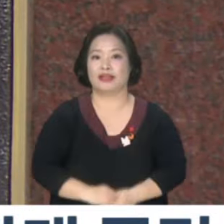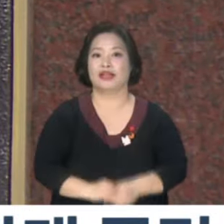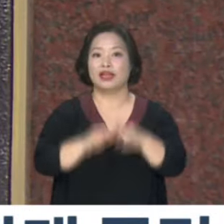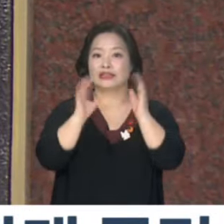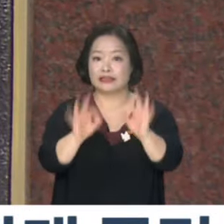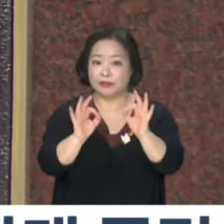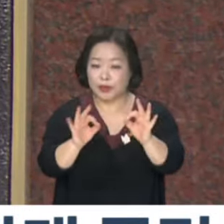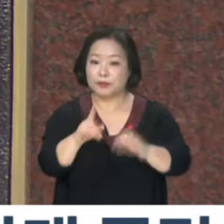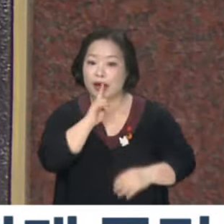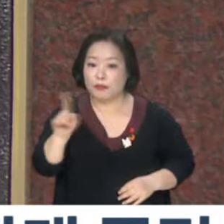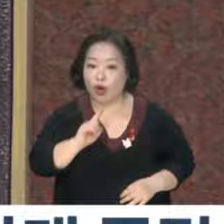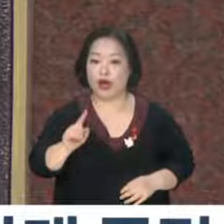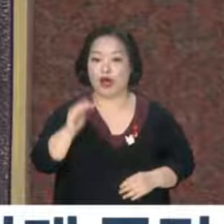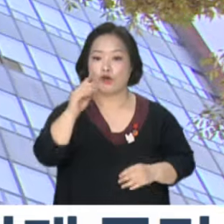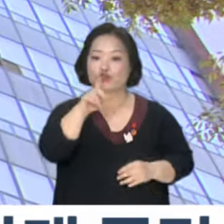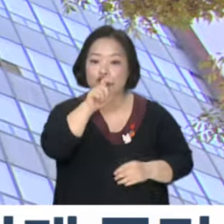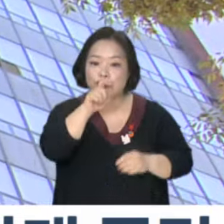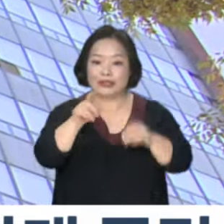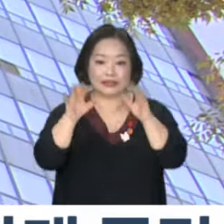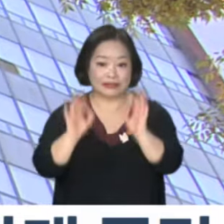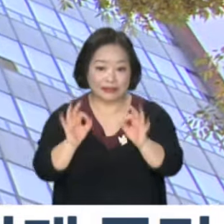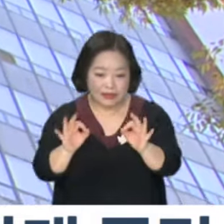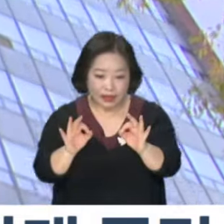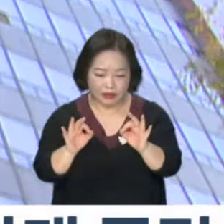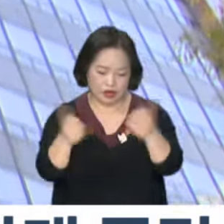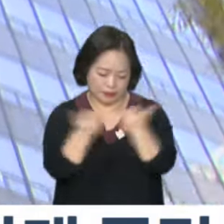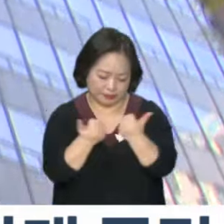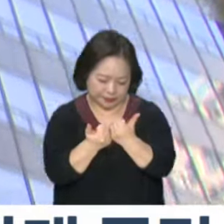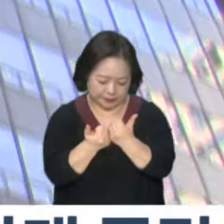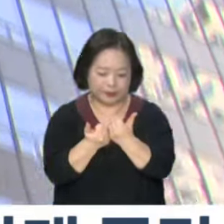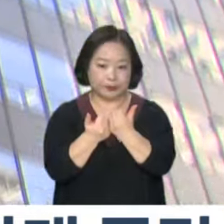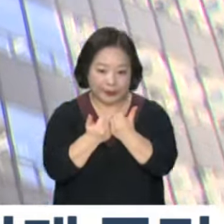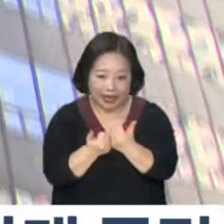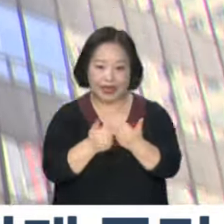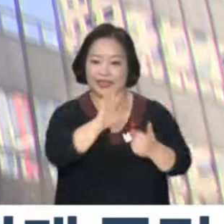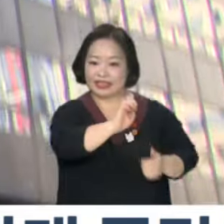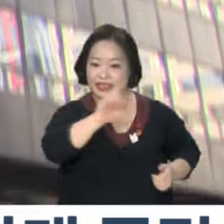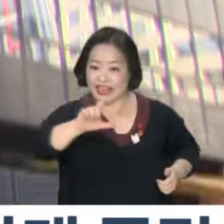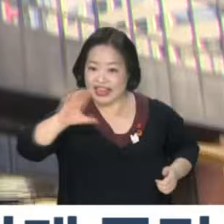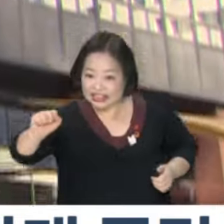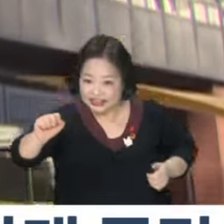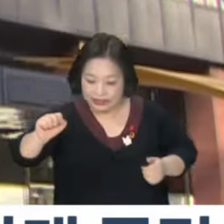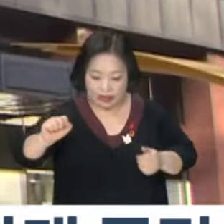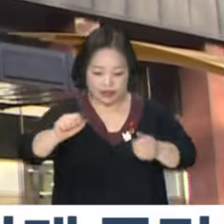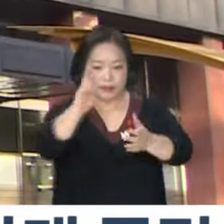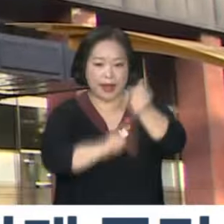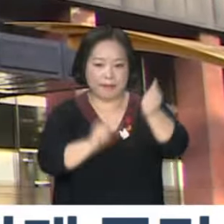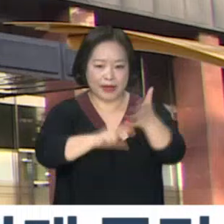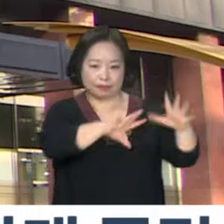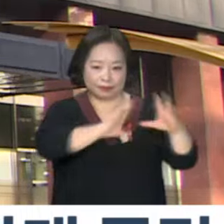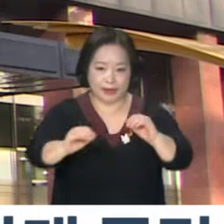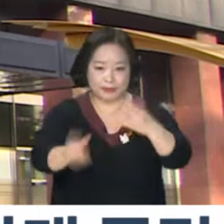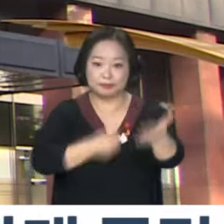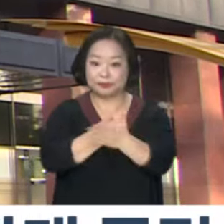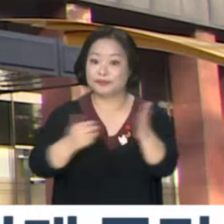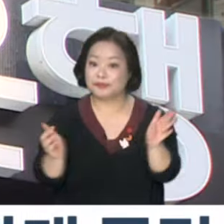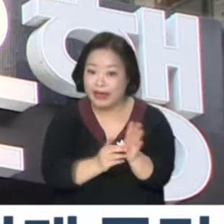금융권에 따르면 KB국민은행은 오늘 오후 내부 회의를 거쳐서 ELS 상품 판매를 잠정 중단기로 했습니다.